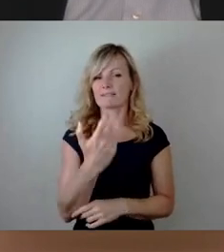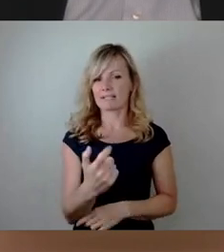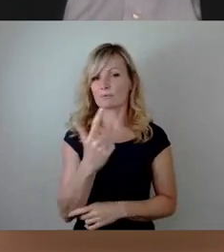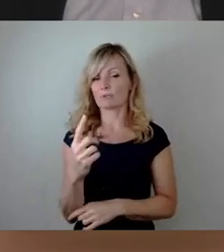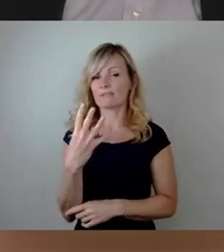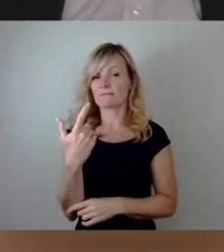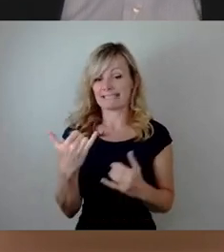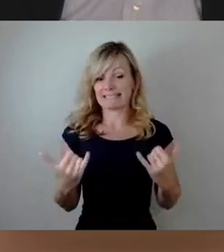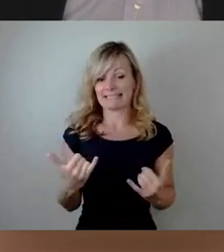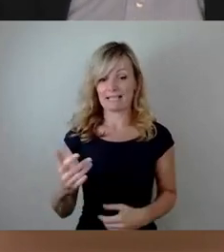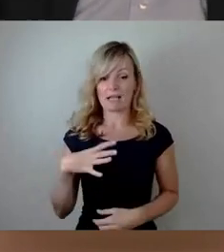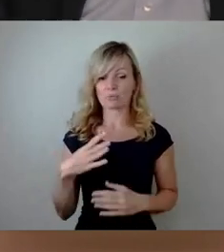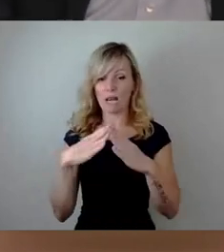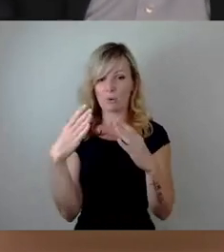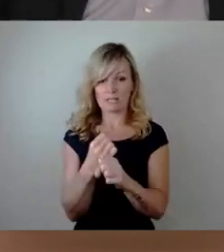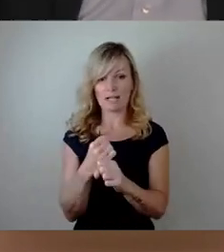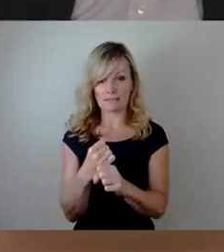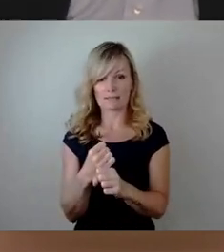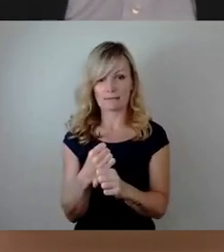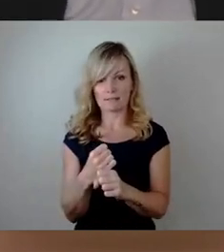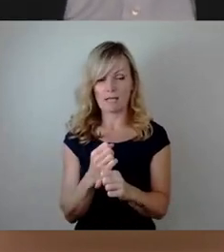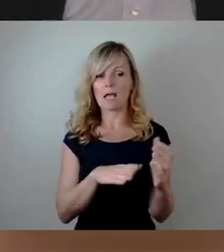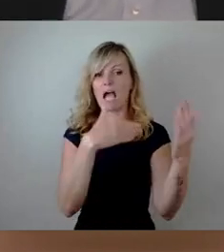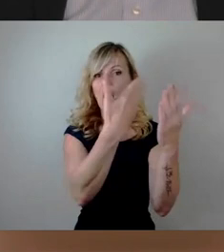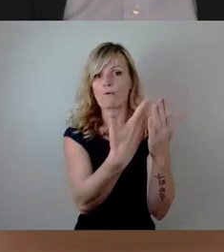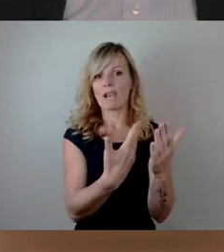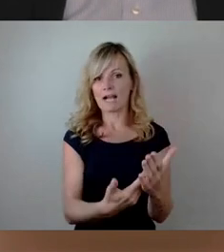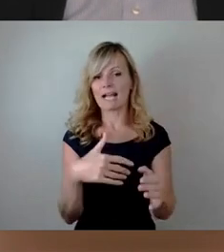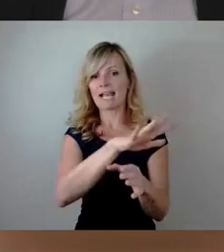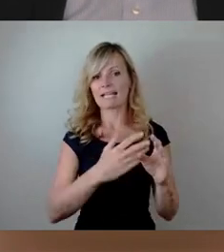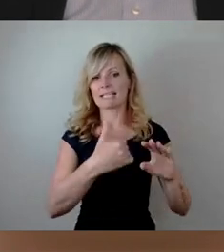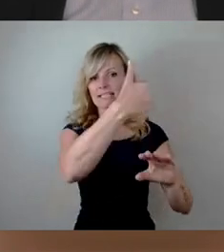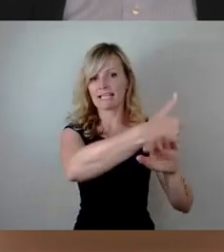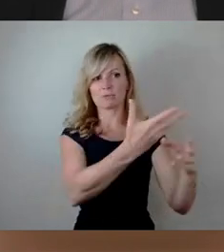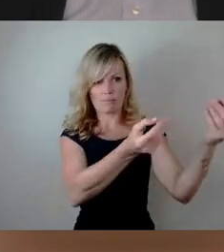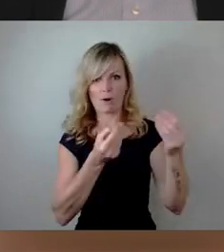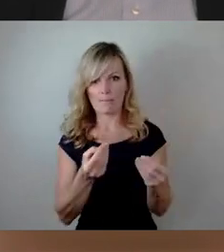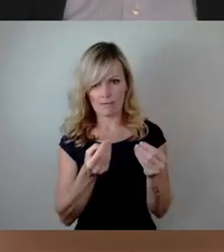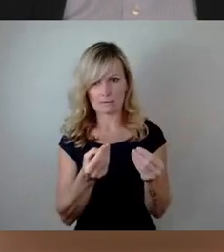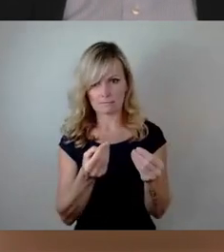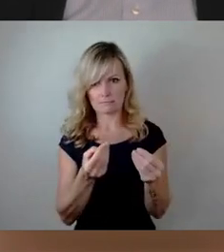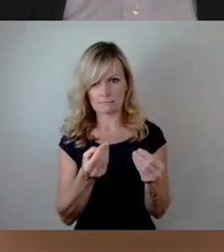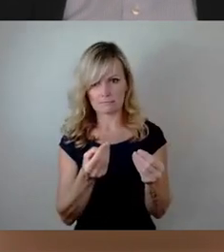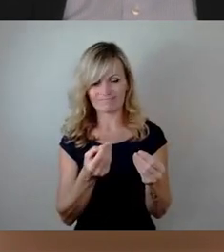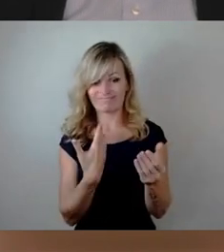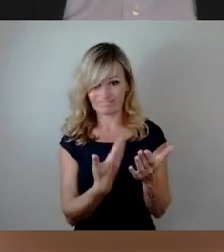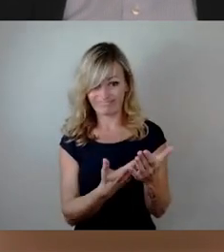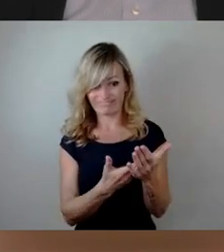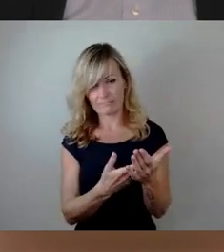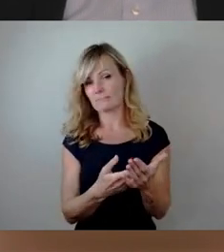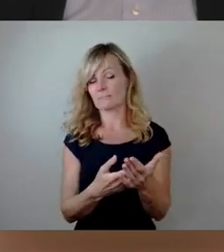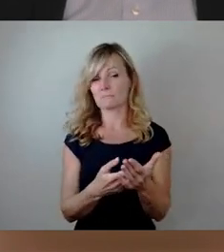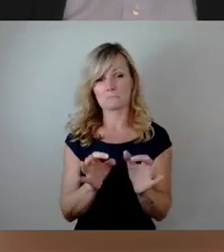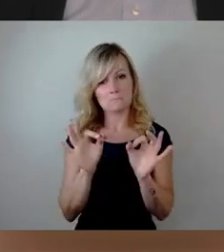Haushalt, haben wir Auflagen auch der Landesdirektion bekommen, Auflagen, die eben eine strikte Kontrolle der